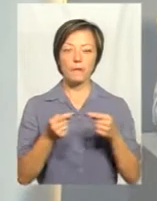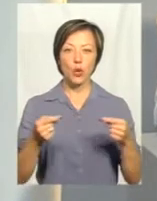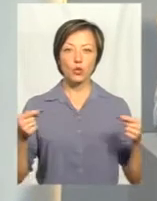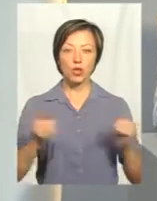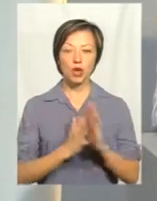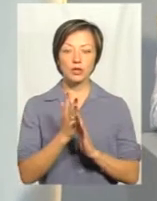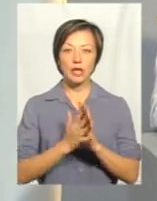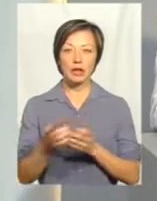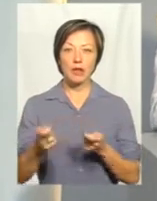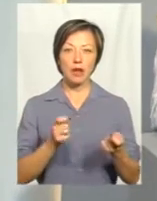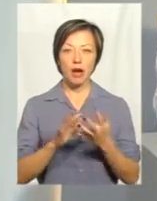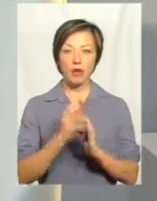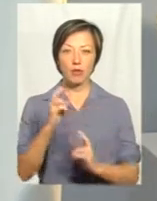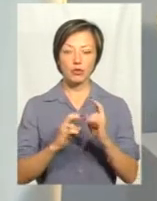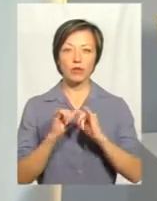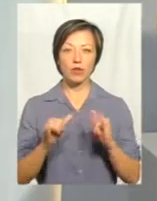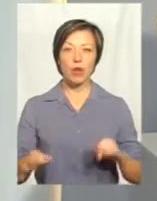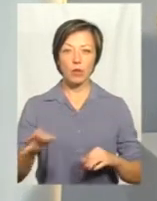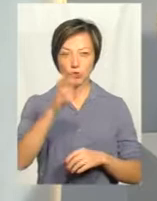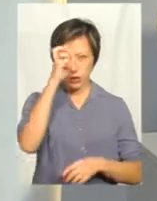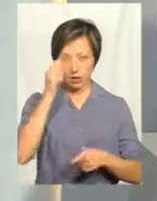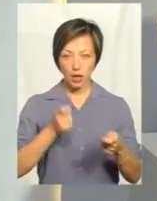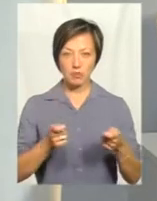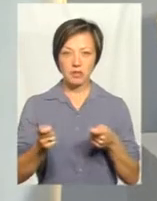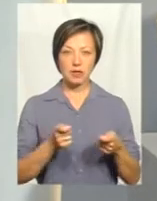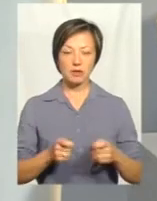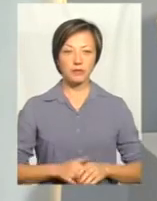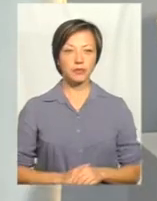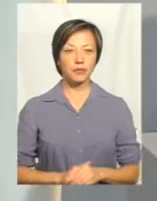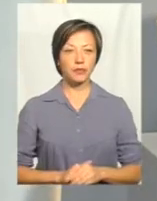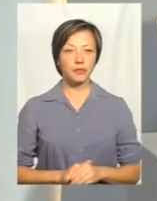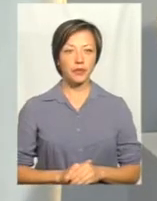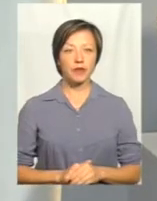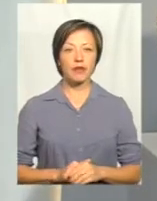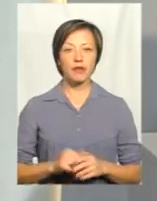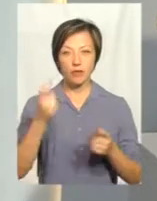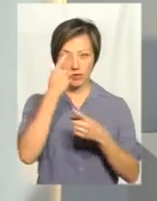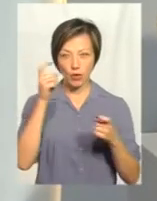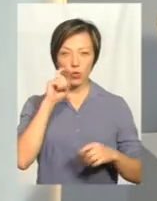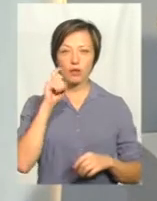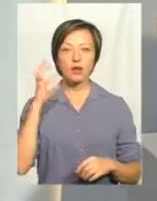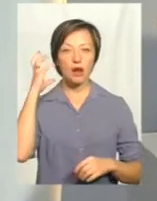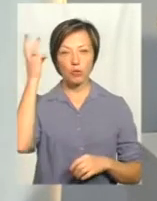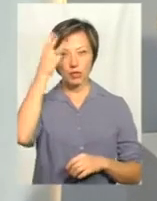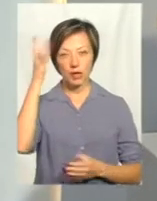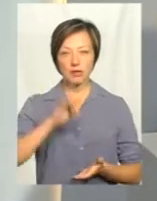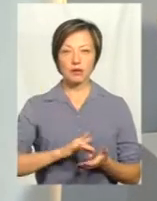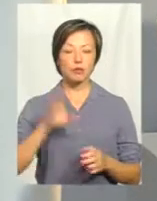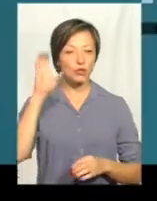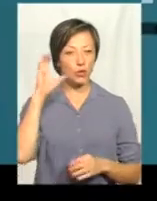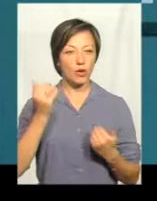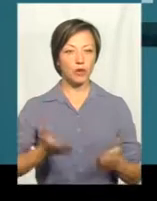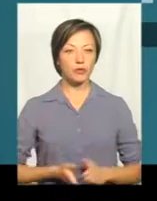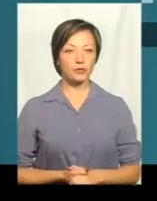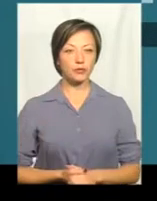Департаменту агропромислового розвитку Хмельницької обласної державної адміністрації Ванда Сердюк. В ефірі українському радіо «Поділяцентр» послухаємо.